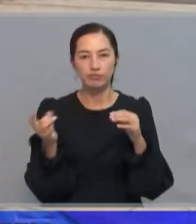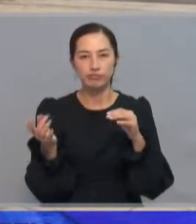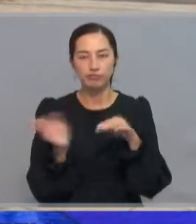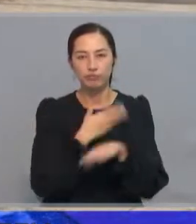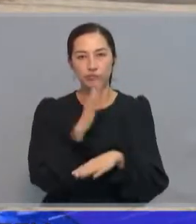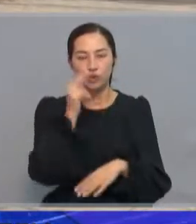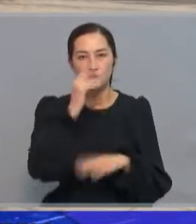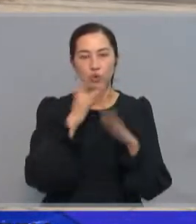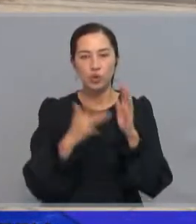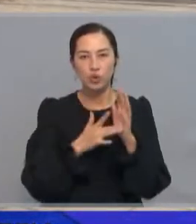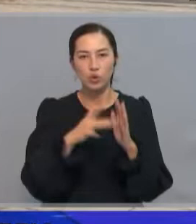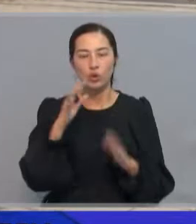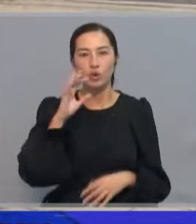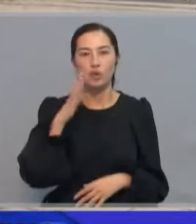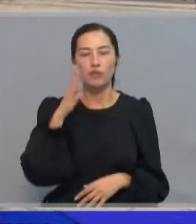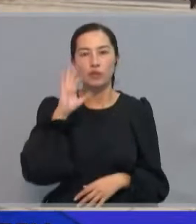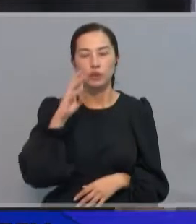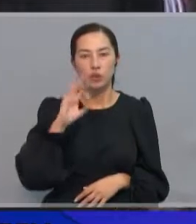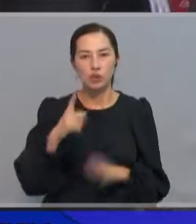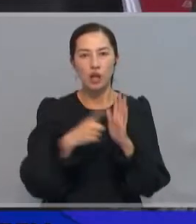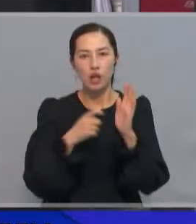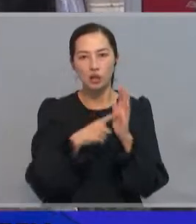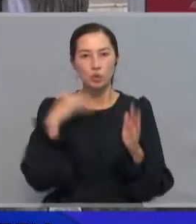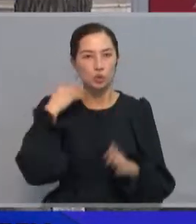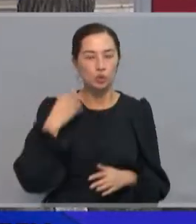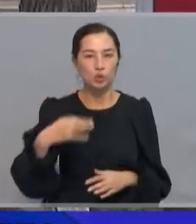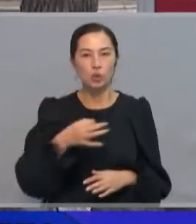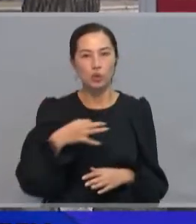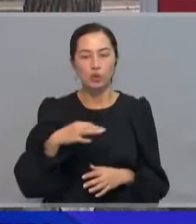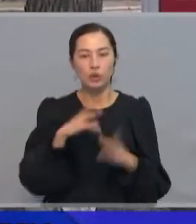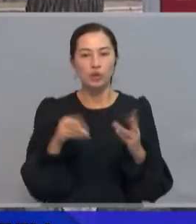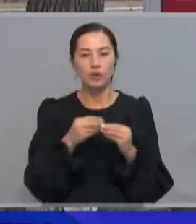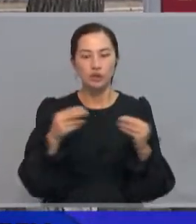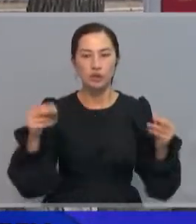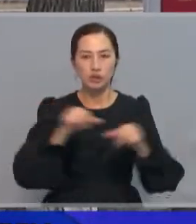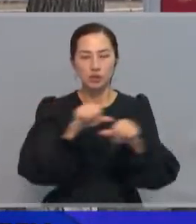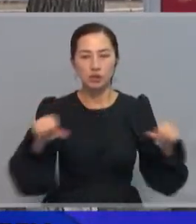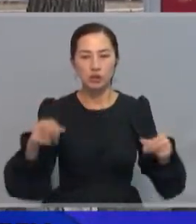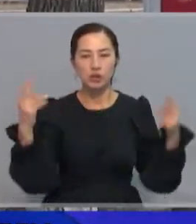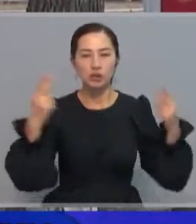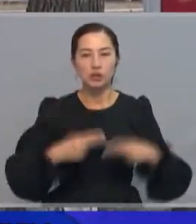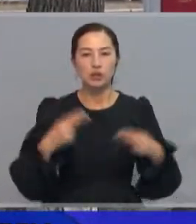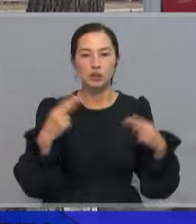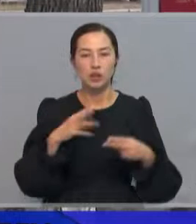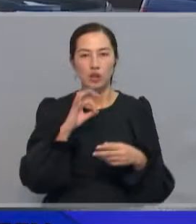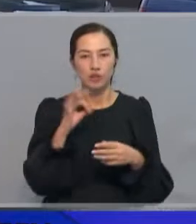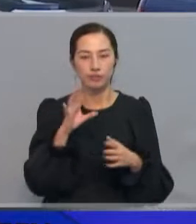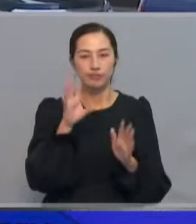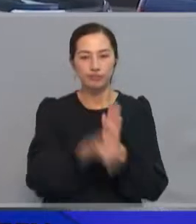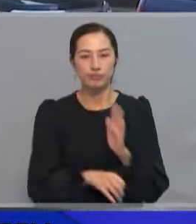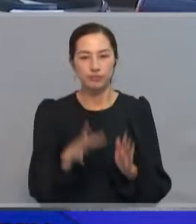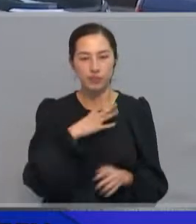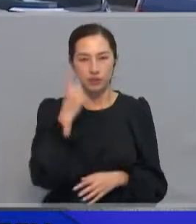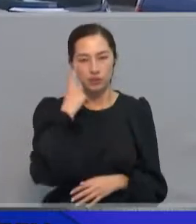Онда Шымкент қаласы, Шығыс Қазақстан облысы, Қарағанды облысы мен Түркістан облысынан шекараларындағы төтінші жағдайдың күші жойылысын